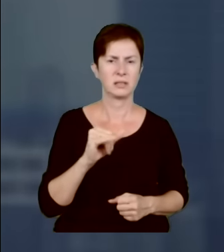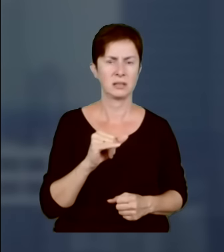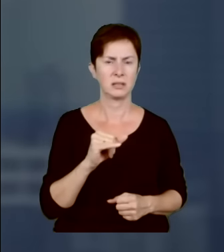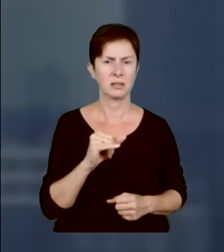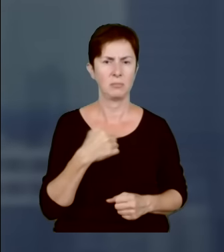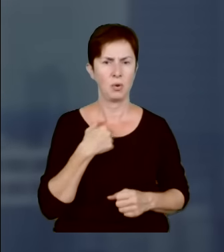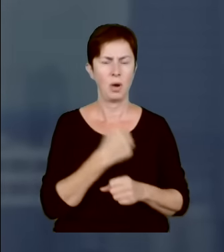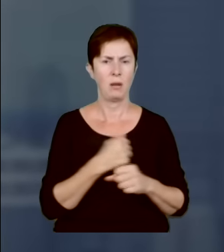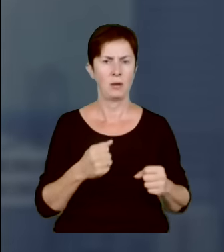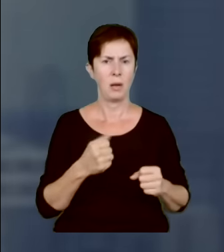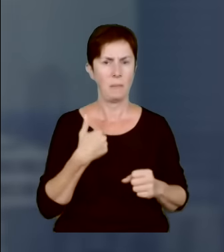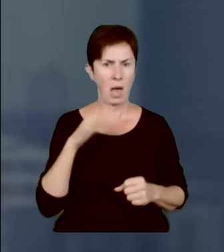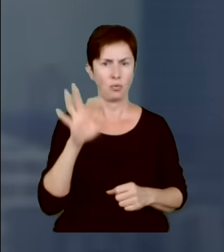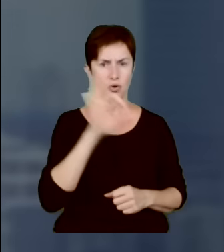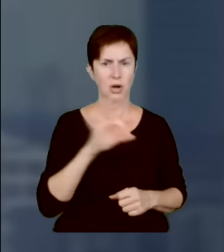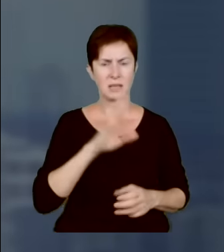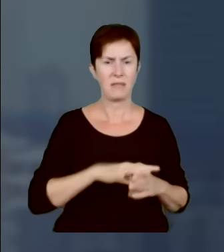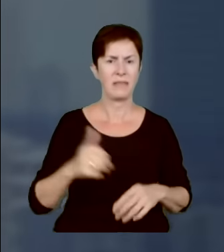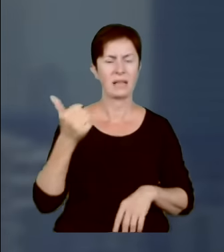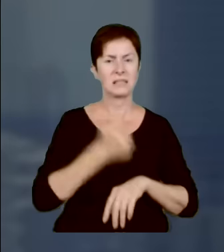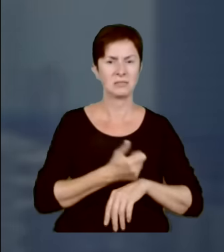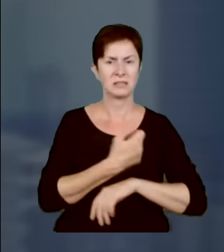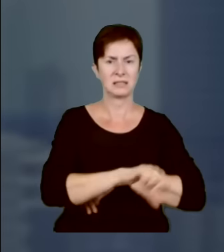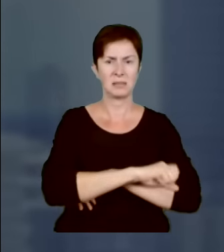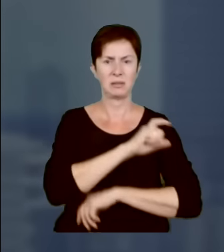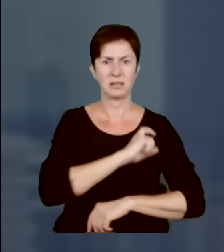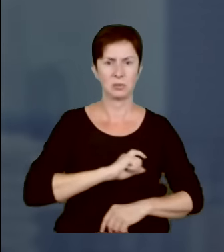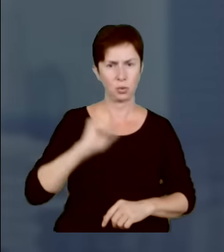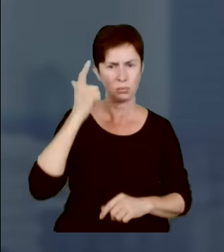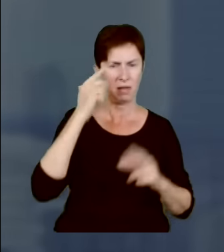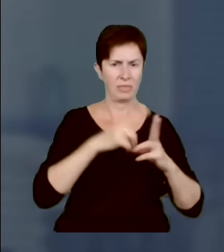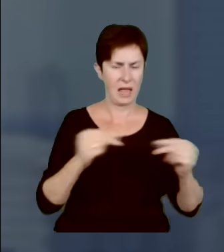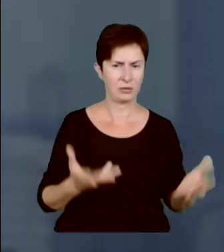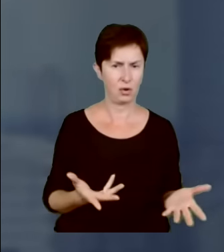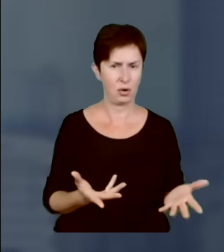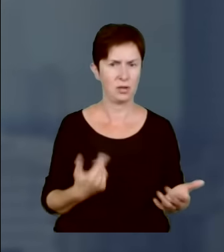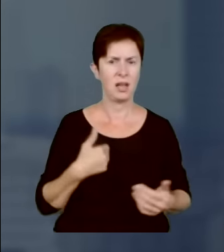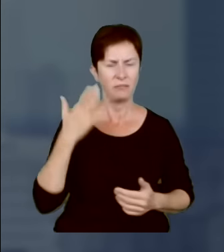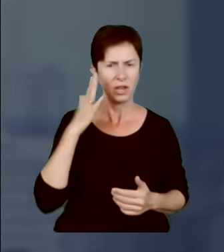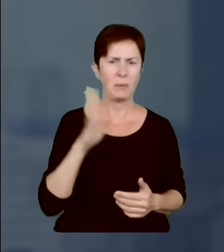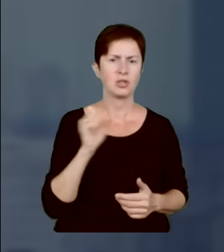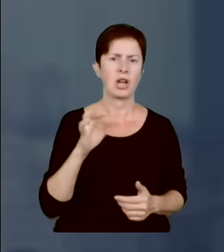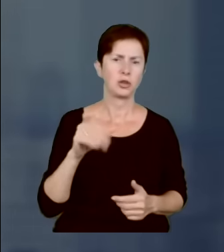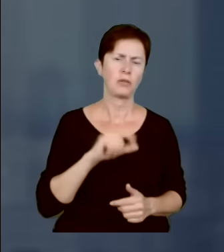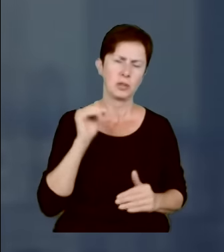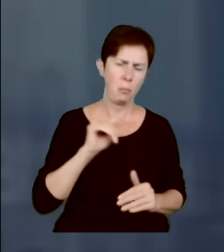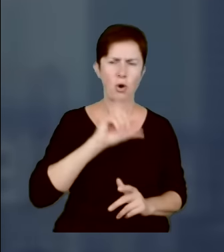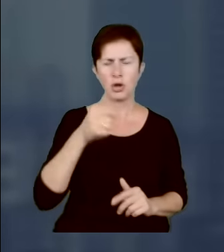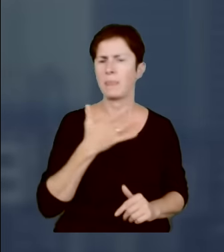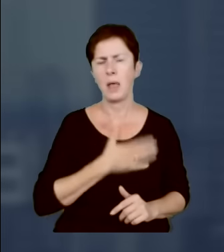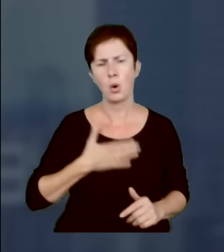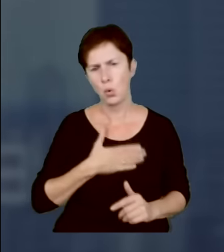miał szansę na objęcie stanowiska zastępcy sekretarza generalnego NATO? Rozumiem, że pana Szatkowskiego można nie lubić, druga strona